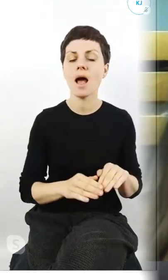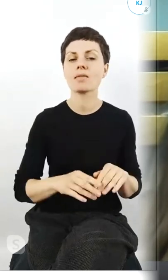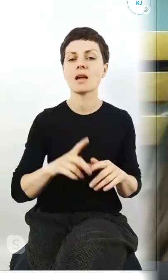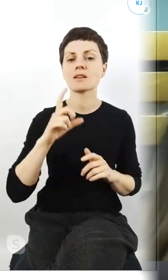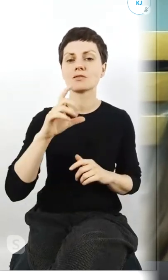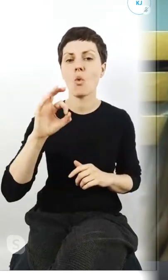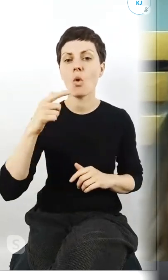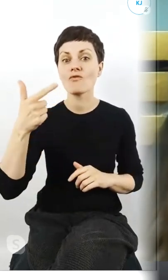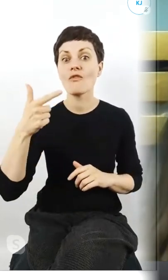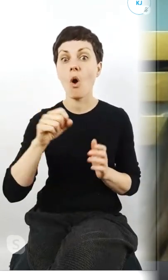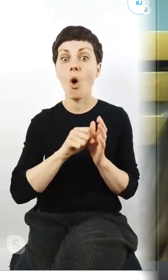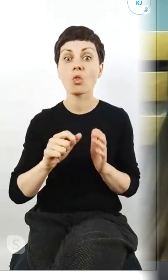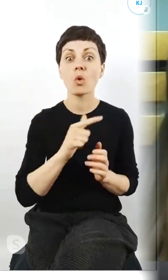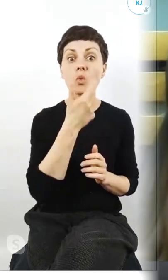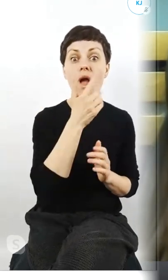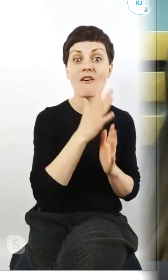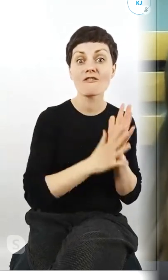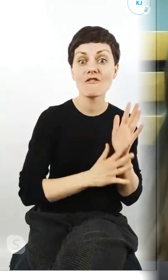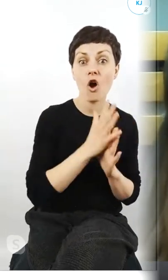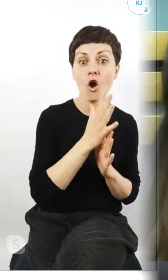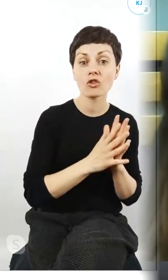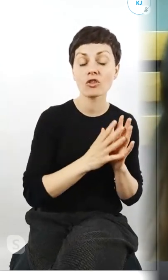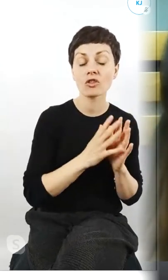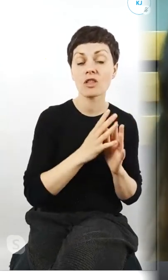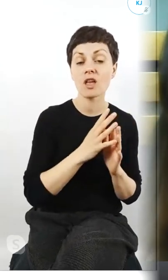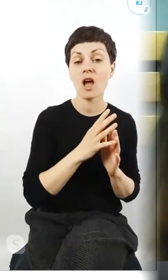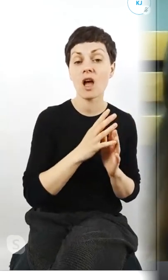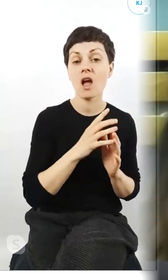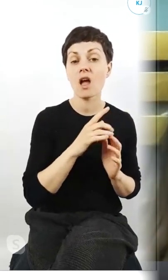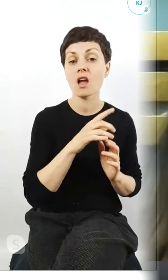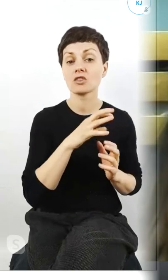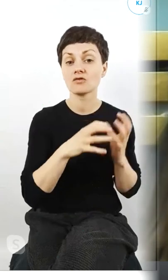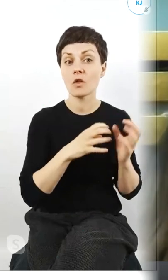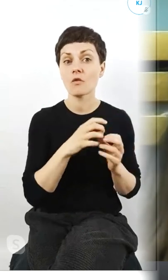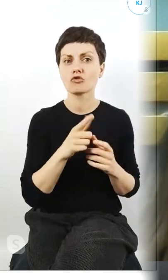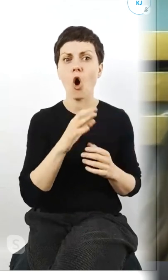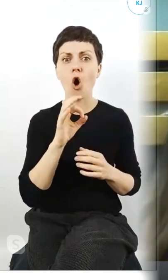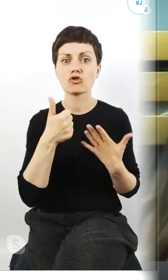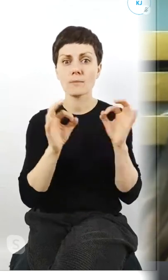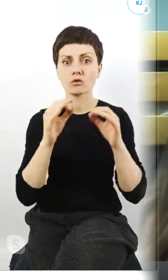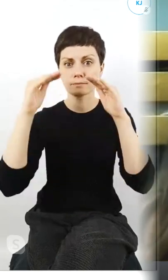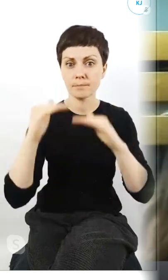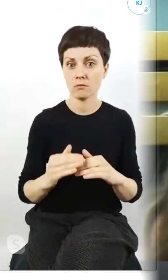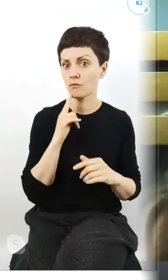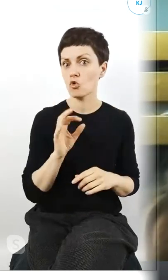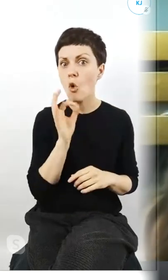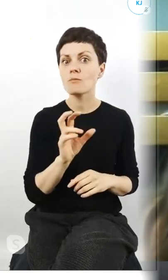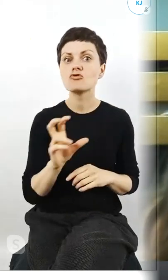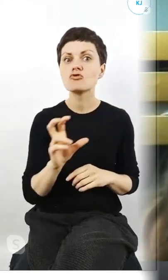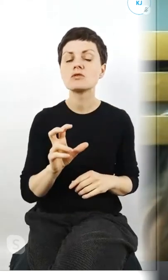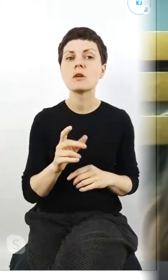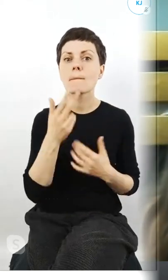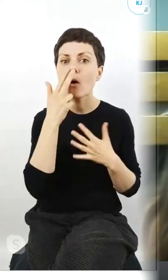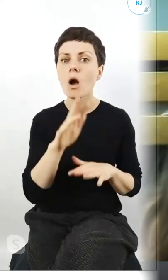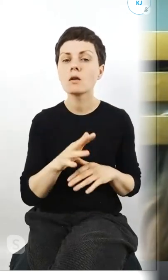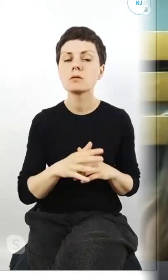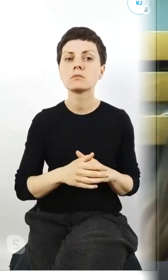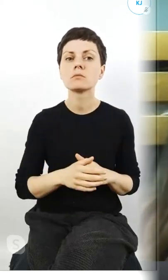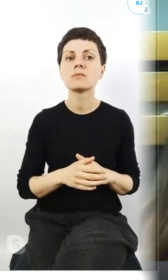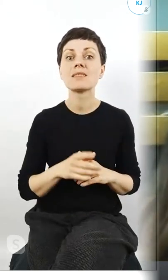światowej to jest spadek o 6% i to jest bardzo dobry czas na właśnie zaobrazowanie tego że